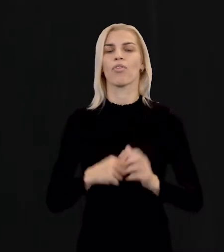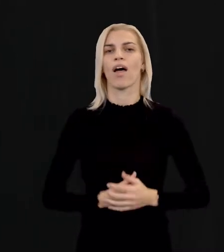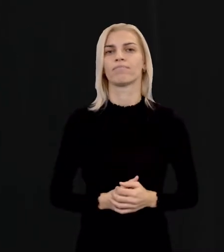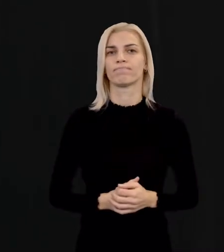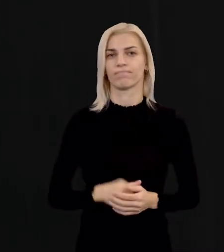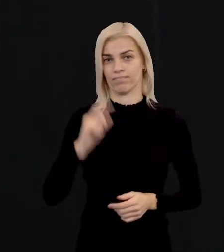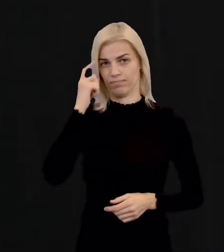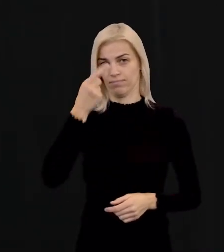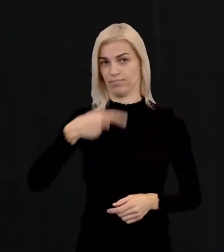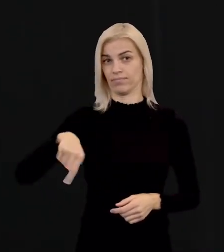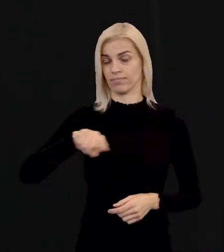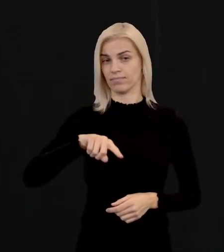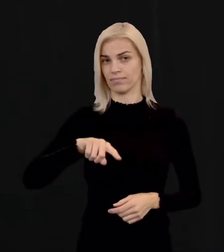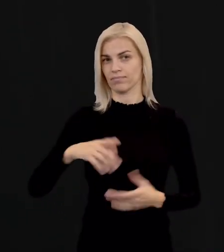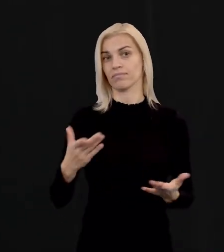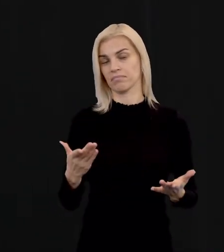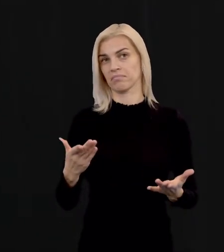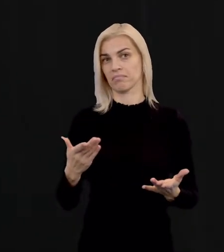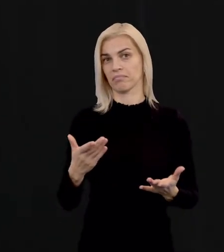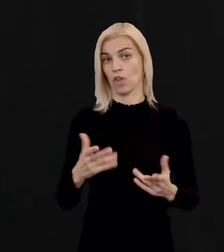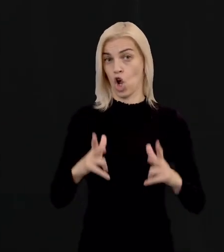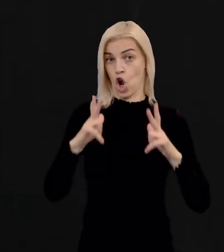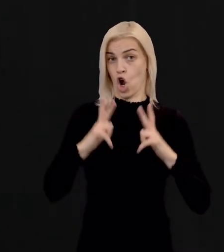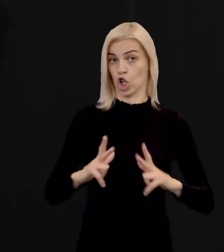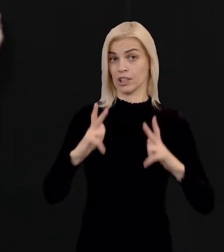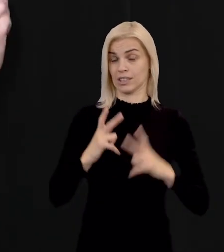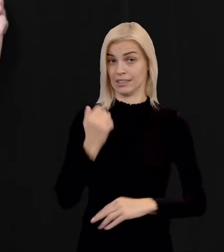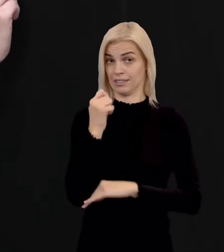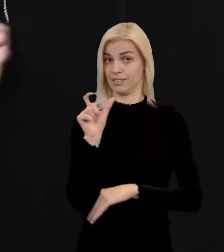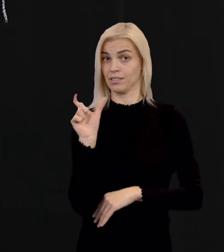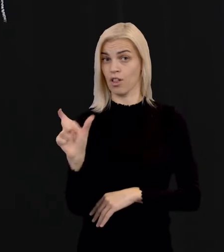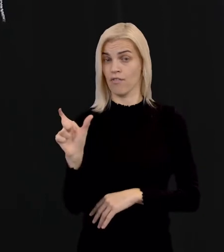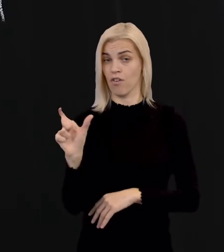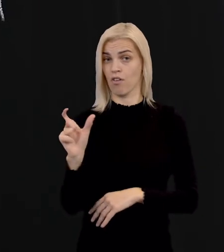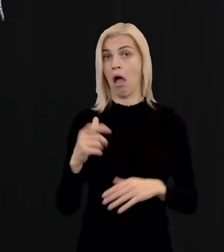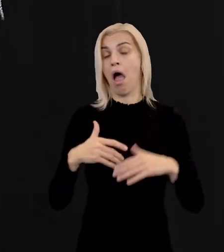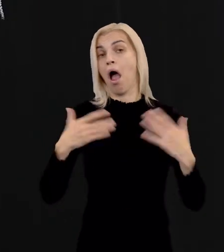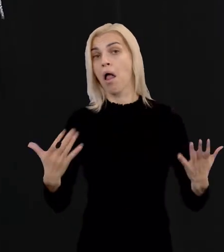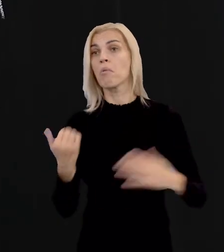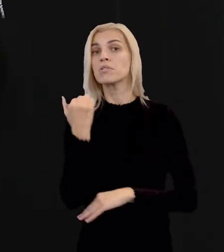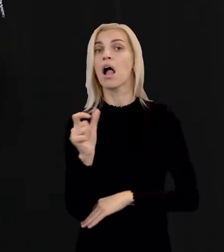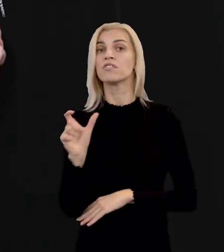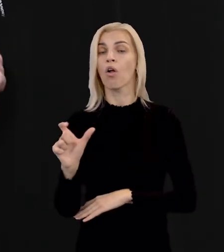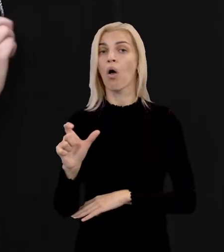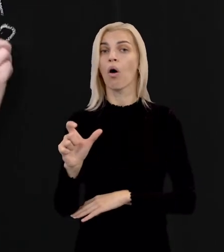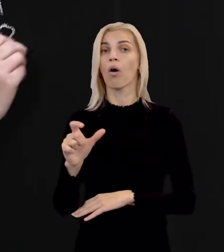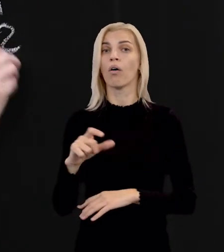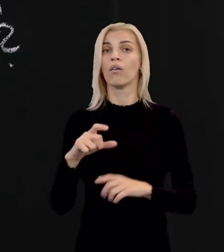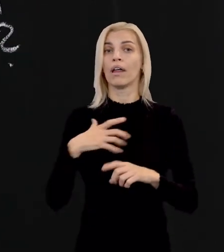Rozmýšľate? Rozmýšľate, či tam je slovo oddych alebo je tam slovo dych?